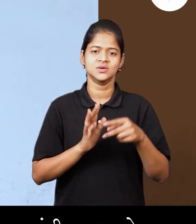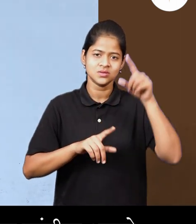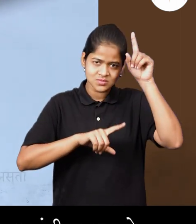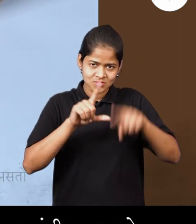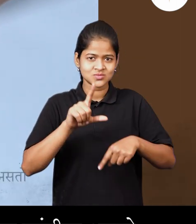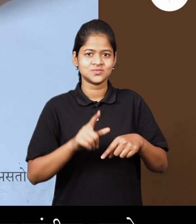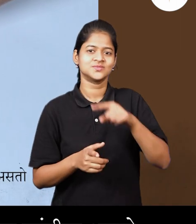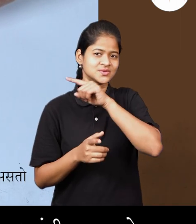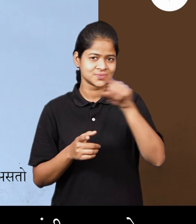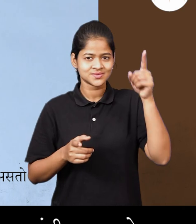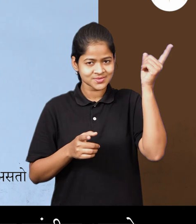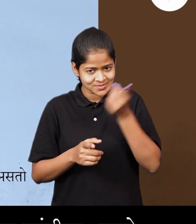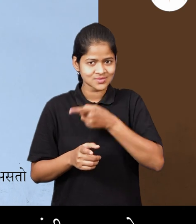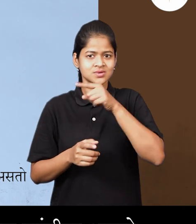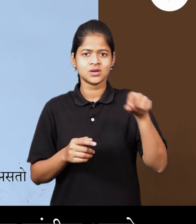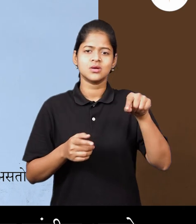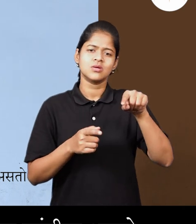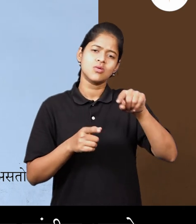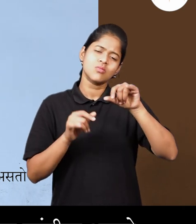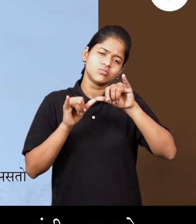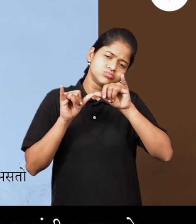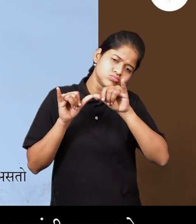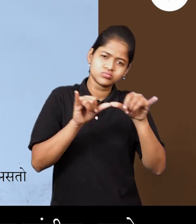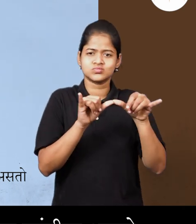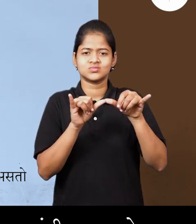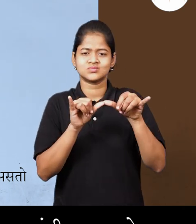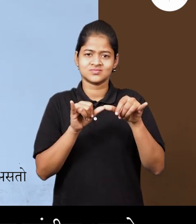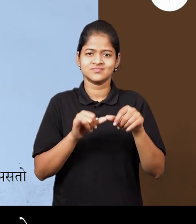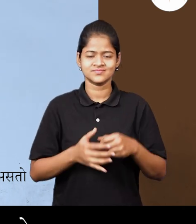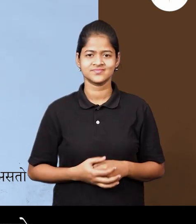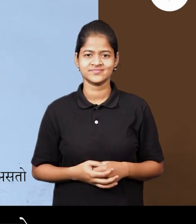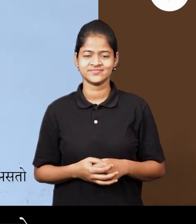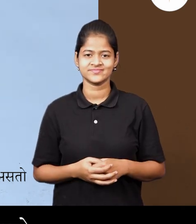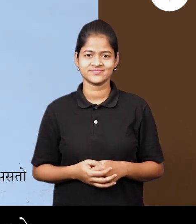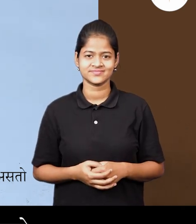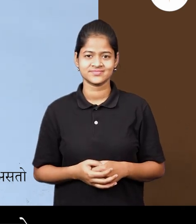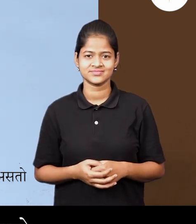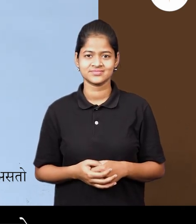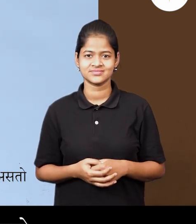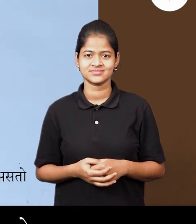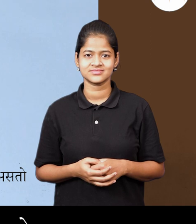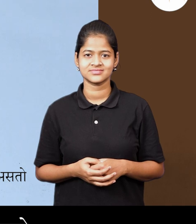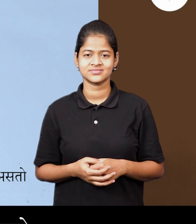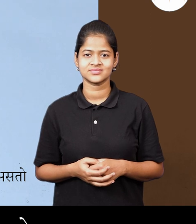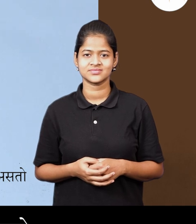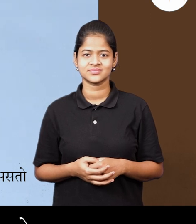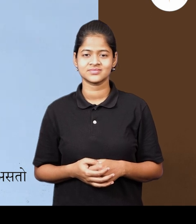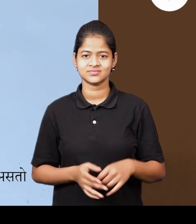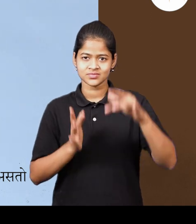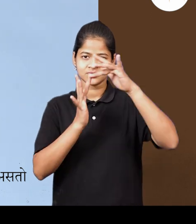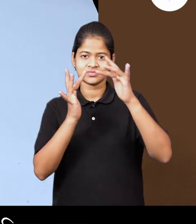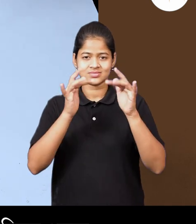वर्तुलाचा व्यास हा सगही कड़े सार्ख्याच लांबीचा आस्तो वतो त्रिज्येचा दुपट आस्तो